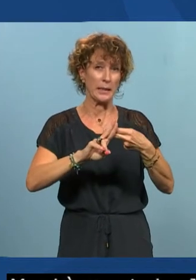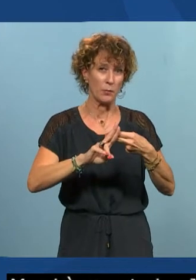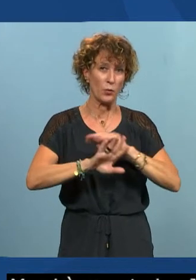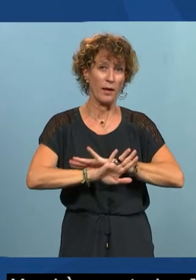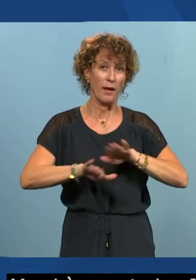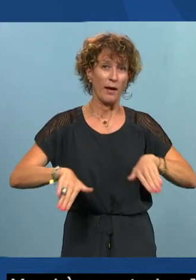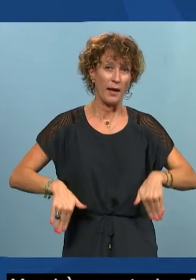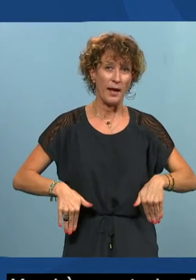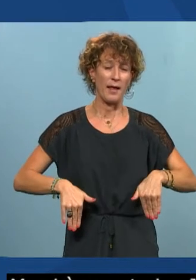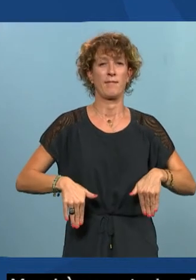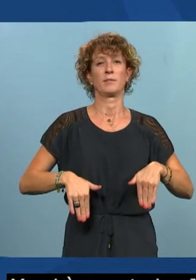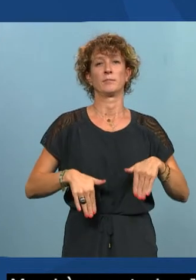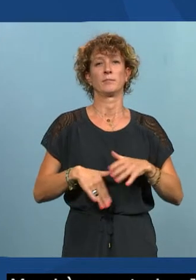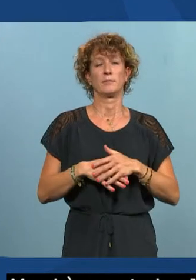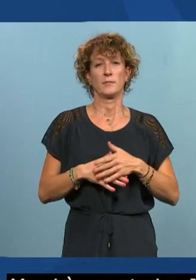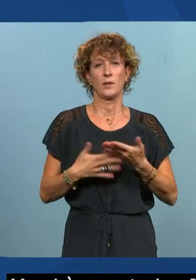'intervention.